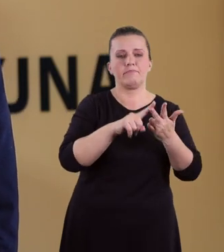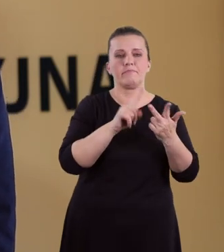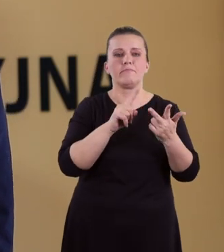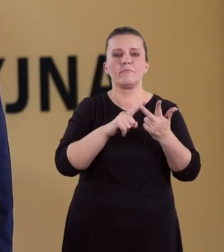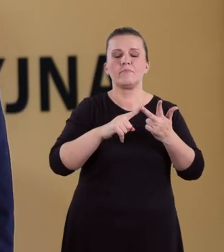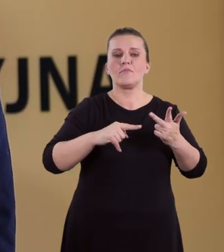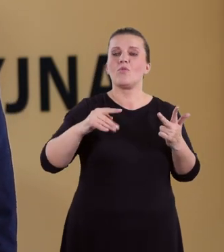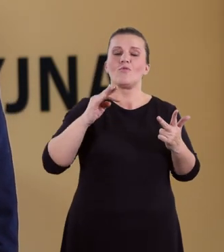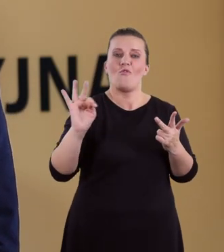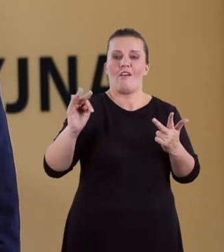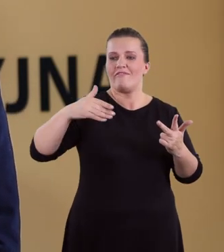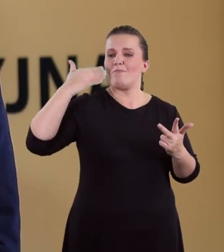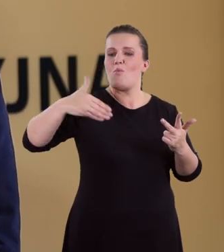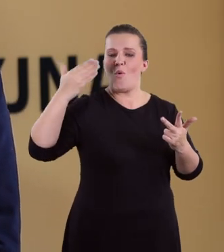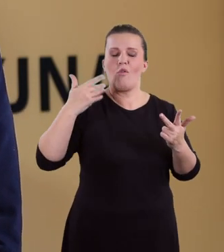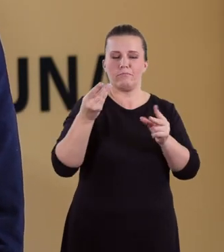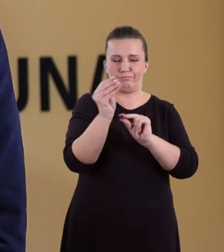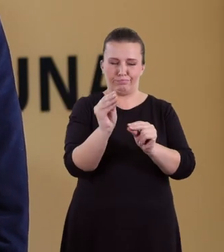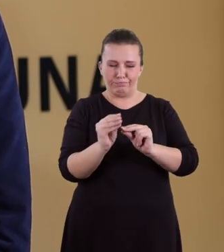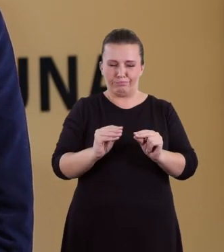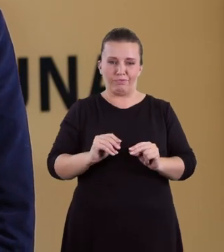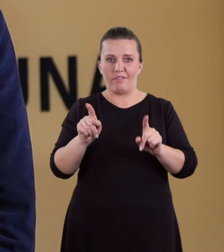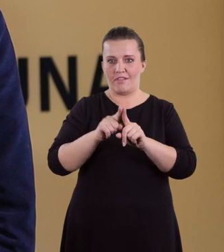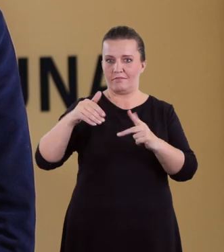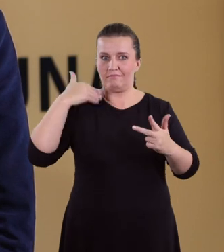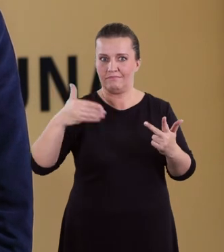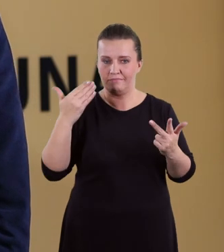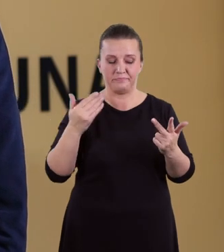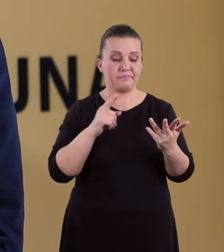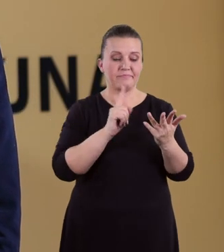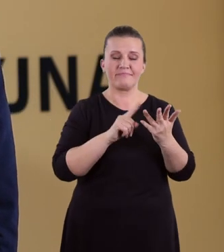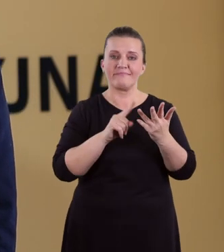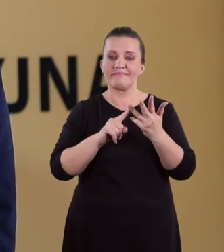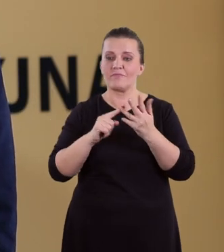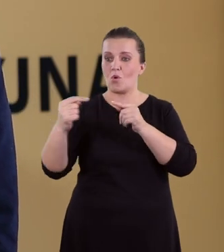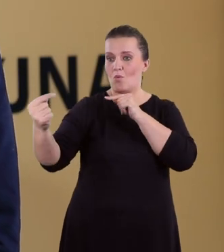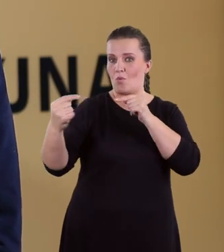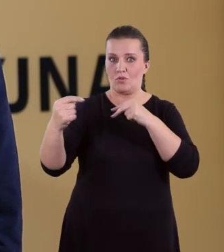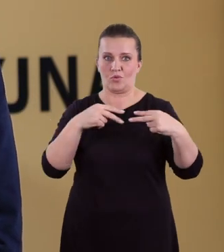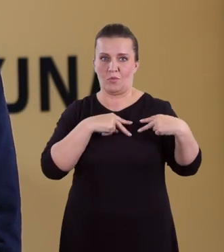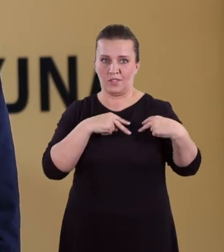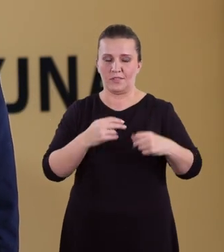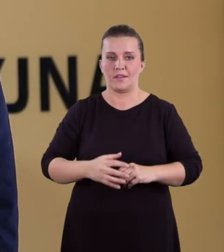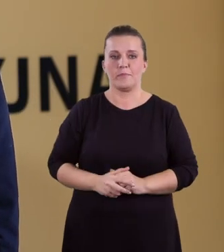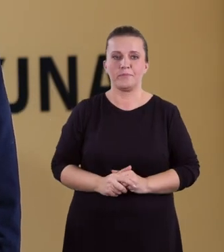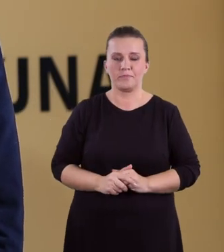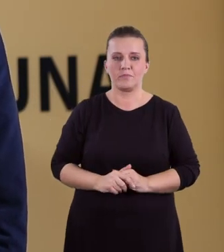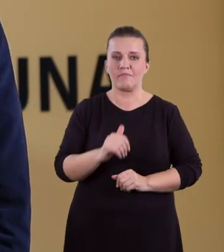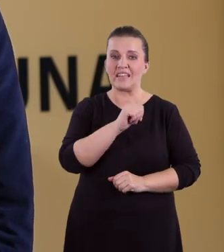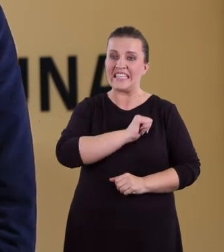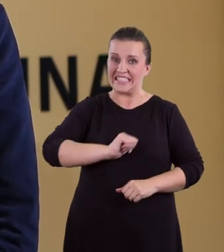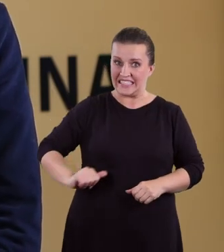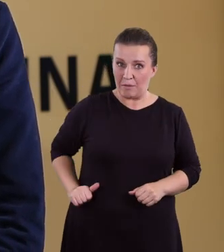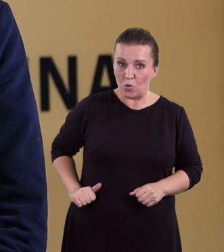wypowiedzi oraz w uczestniczeniu w rozmowie z komisją. Niezwykle ważnym aspektem tej samodzielności jest